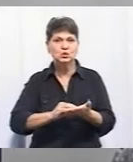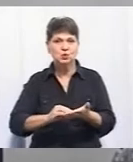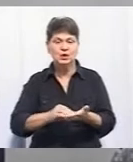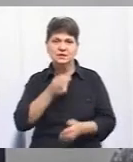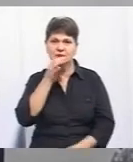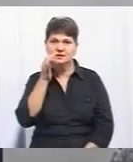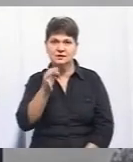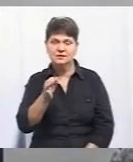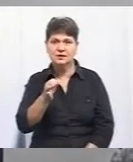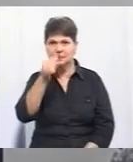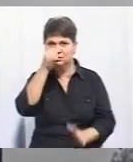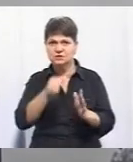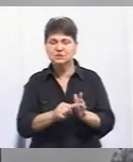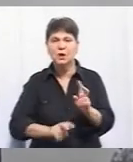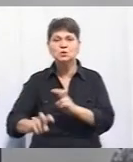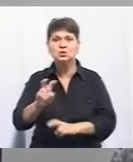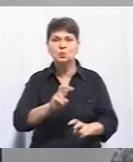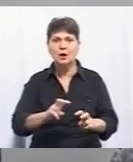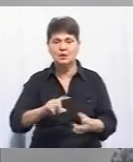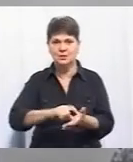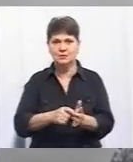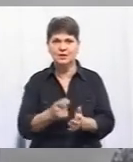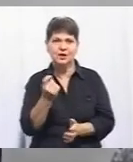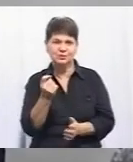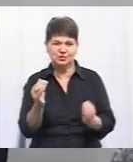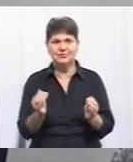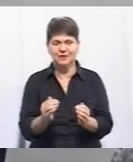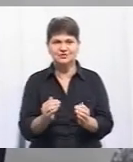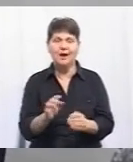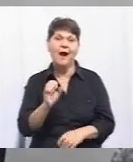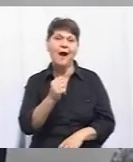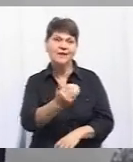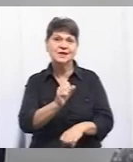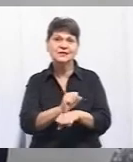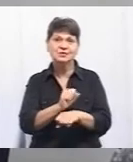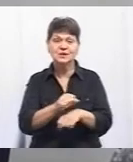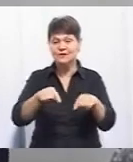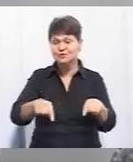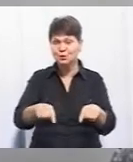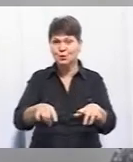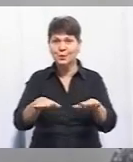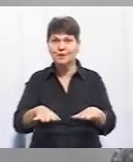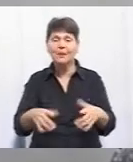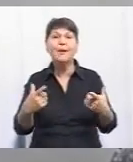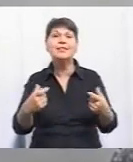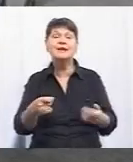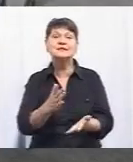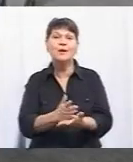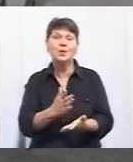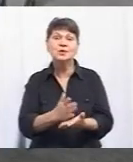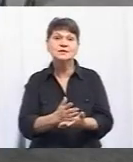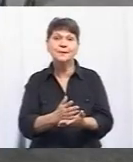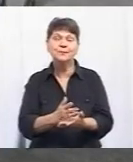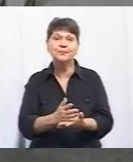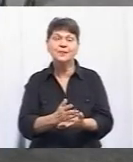що ви півроку шукали приміщення і зупинилися на цьому приміщенні. До речі, де це знаходиться, ветеран?